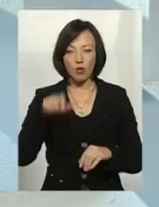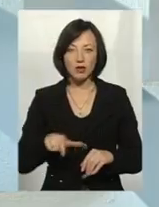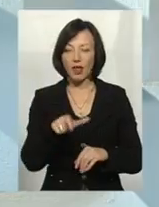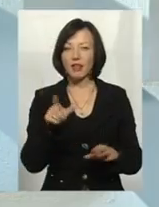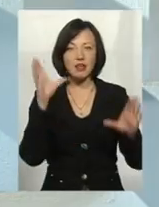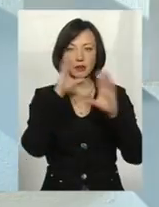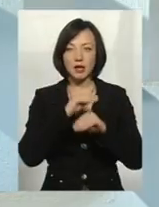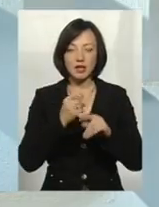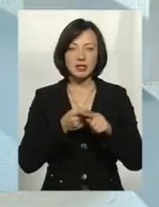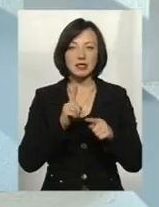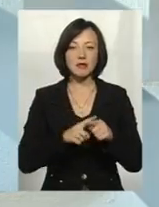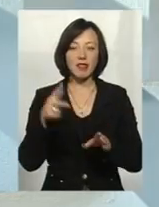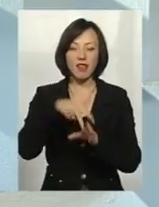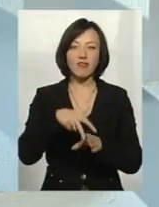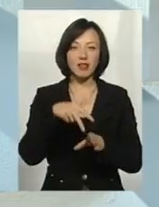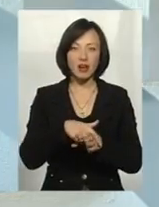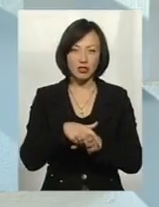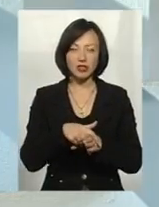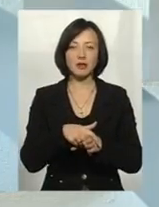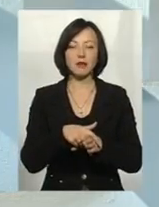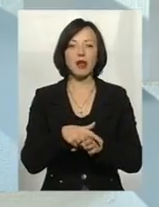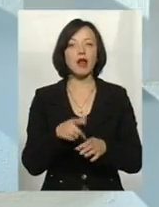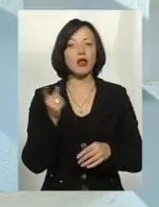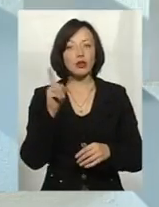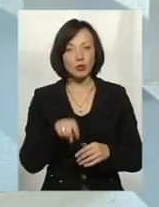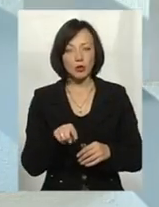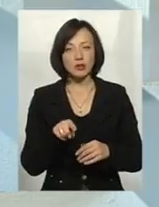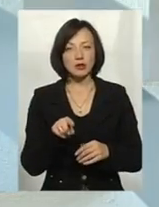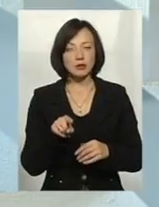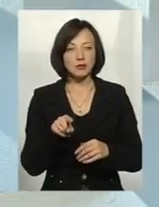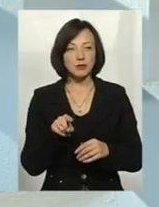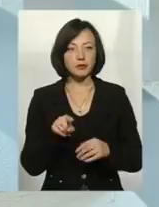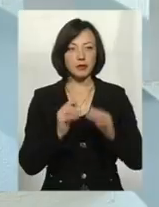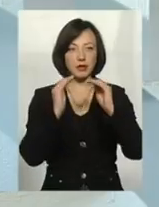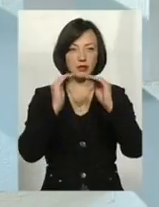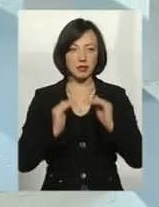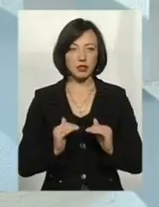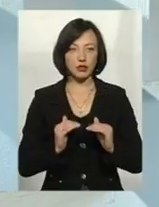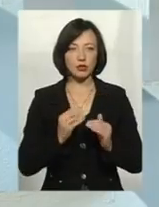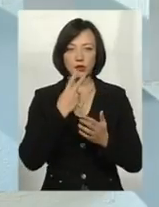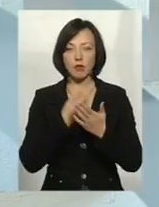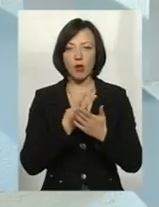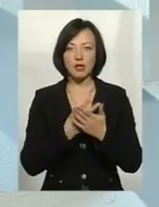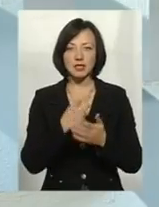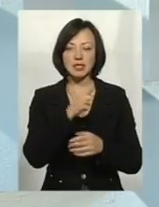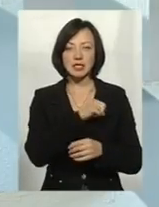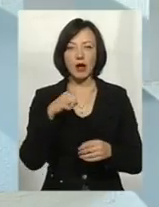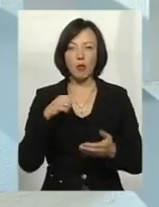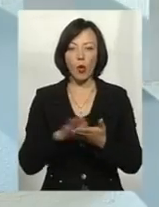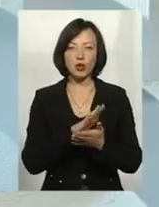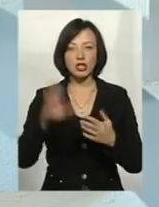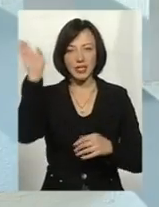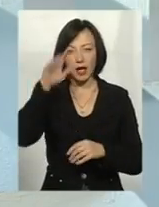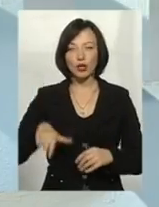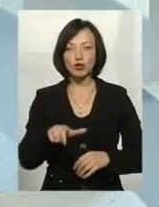справляються з тим антропогенним навантажнім, який на них йде. Тобто знижуються показники самоочистки даних